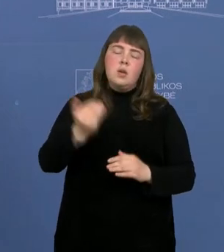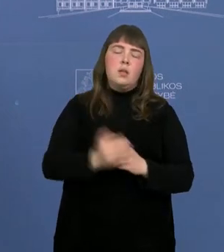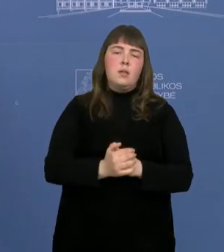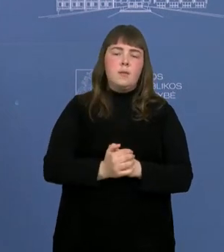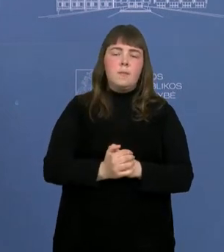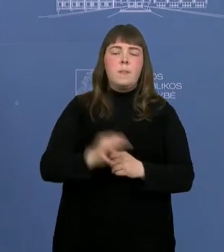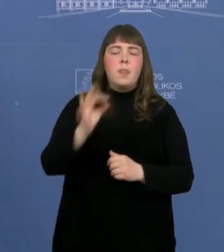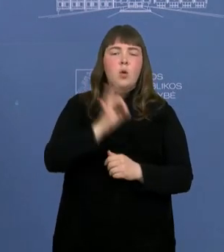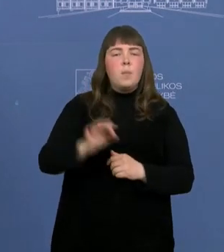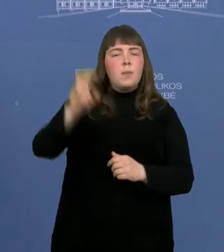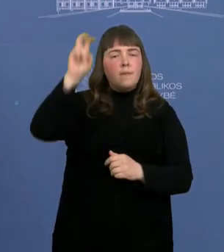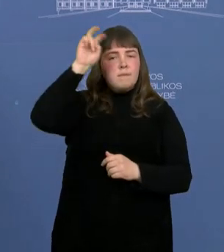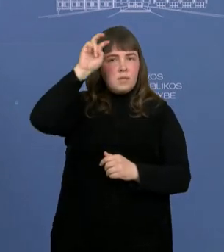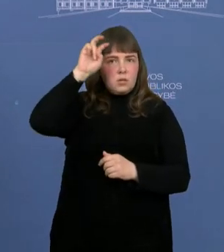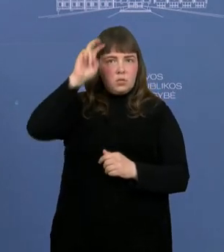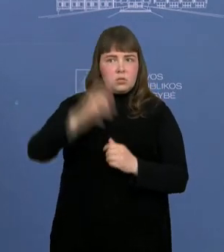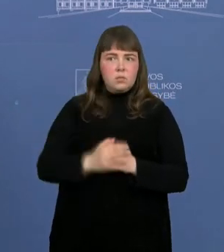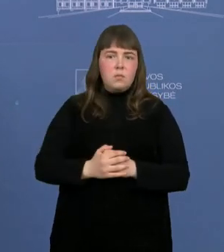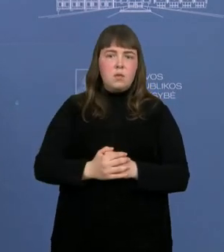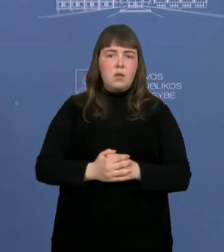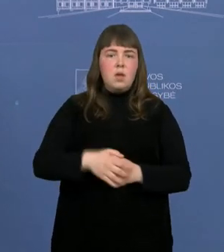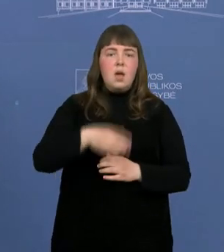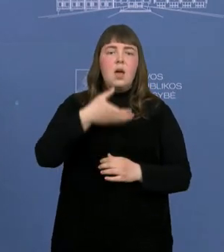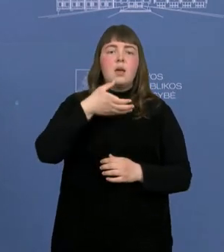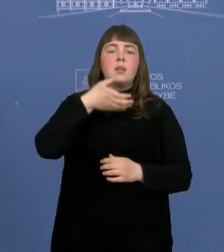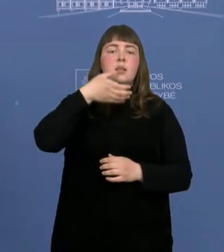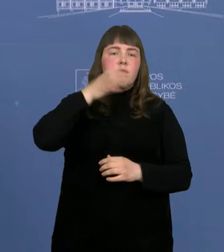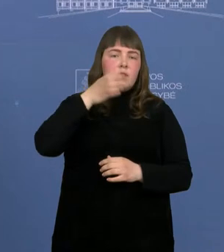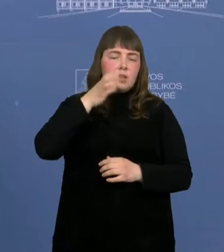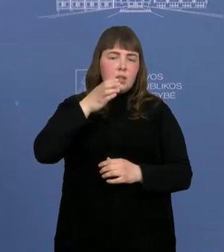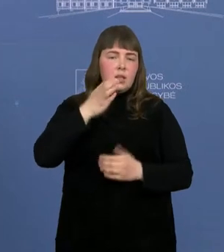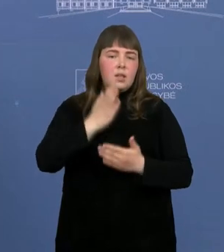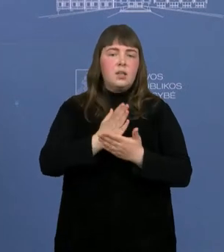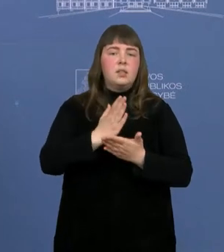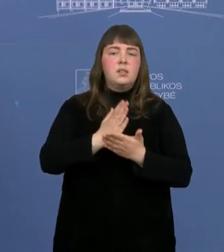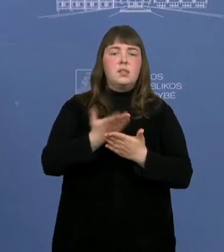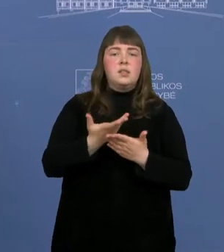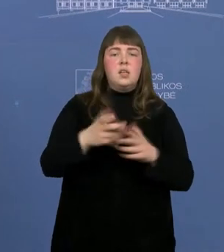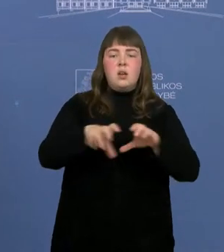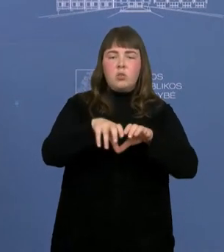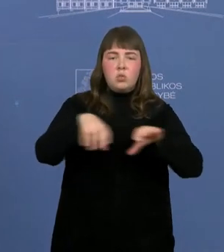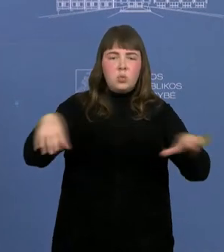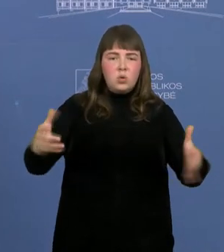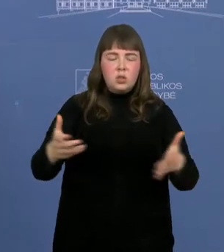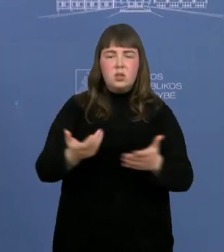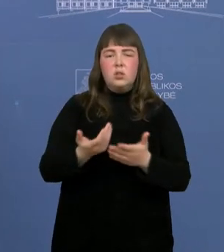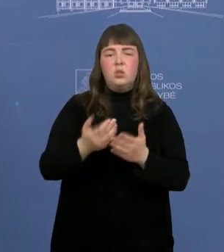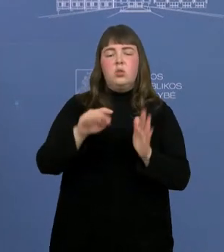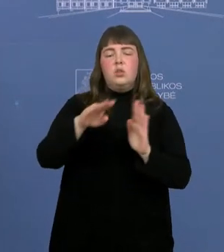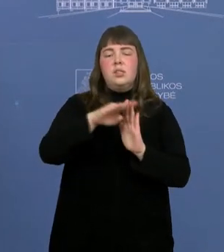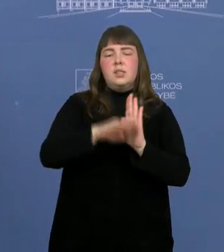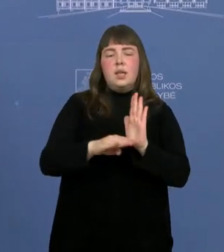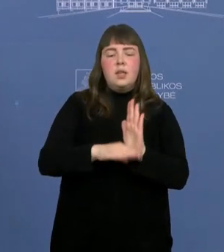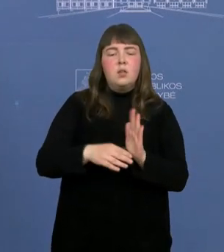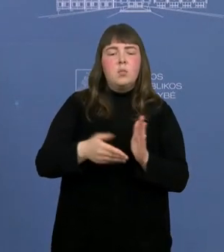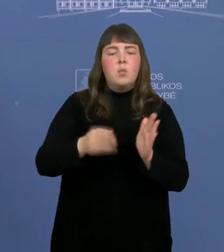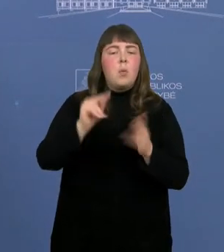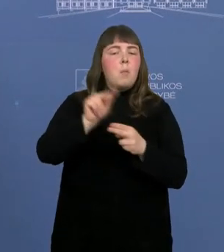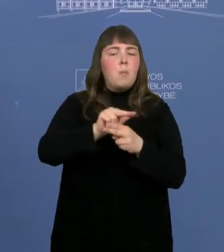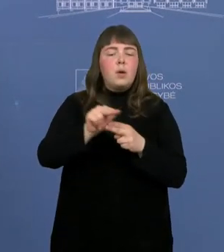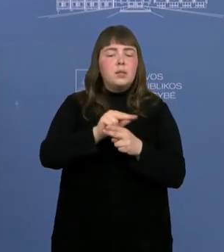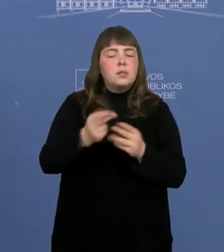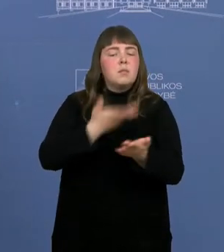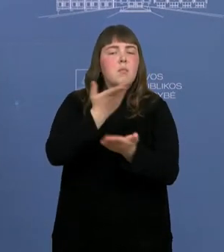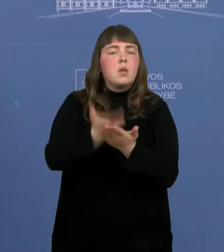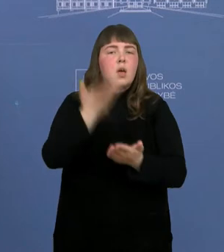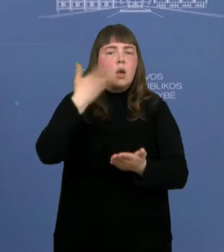kada jį pateiks, gerima vadinant, ir nuotekų įstatymo pataisą, kai, na, planuojama, kaip supranto,